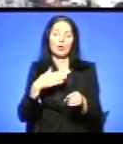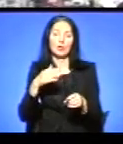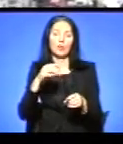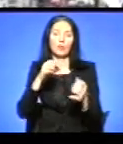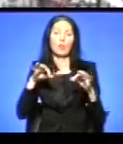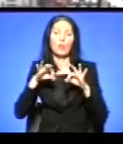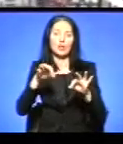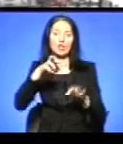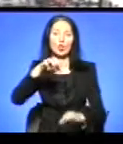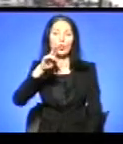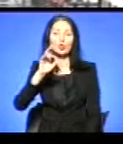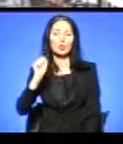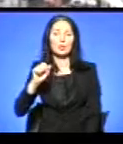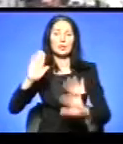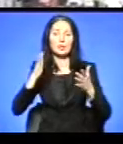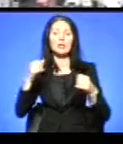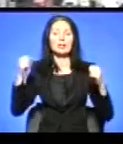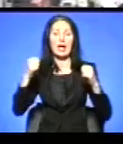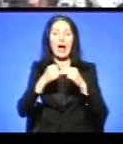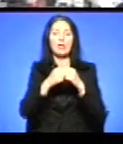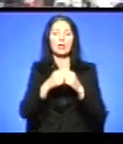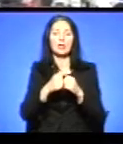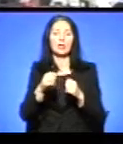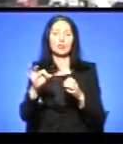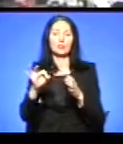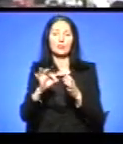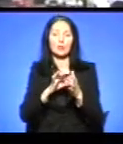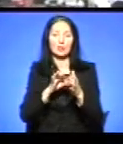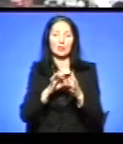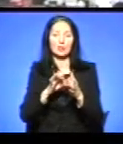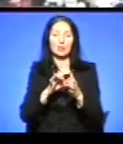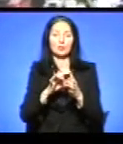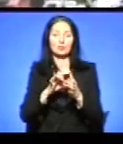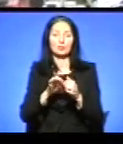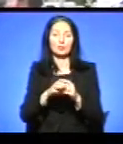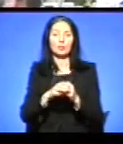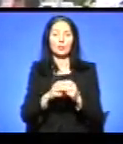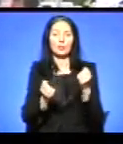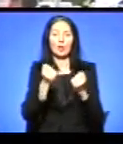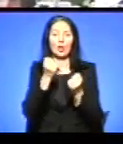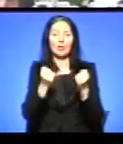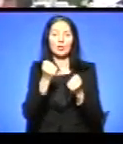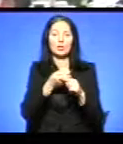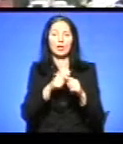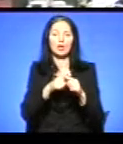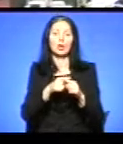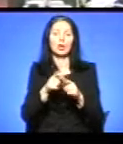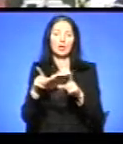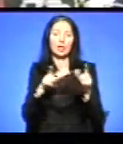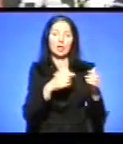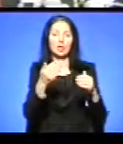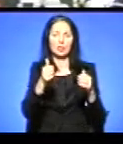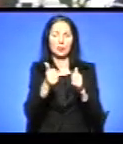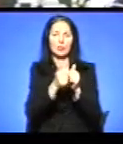аварія, зразу перші слідно, що їхав спереду, тата зупинився, витягнув тата з машини,